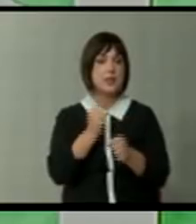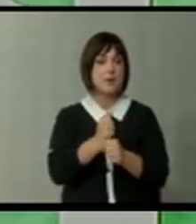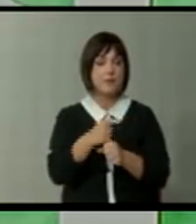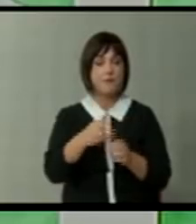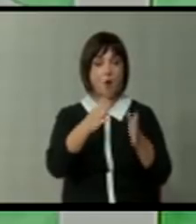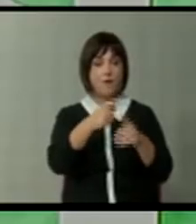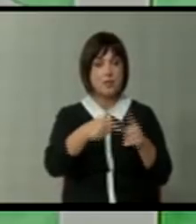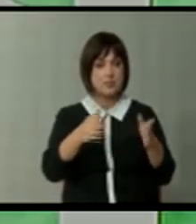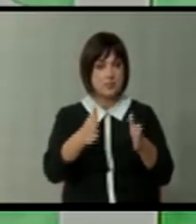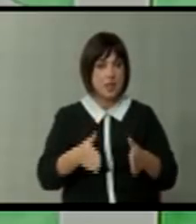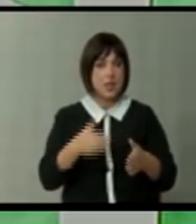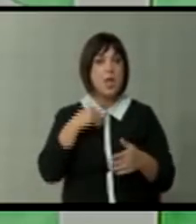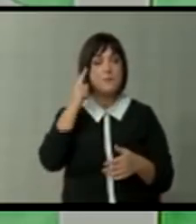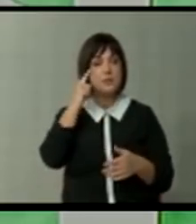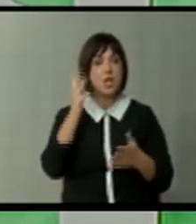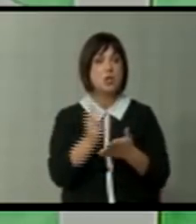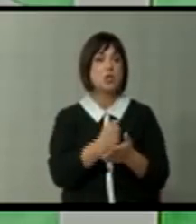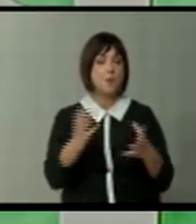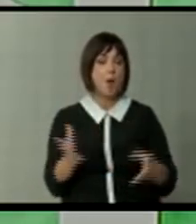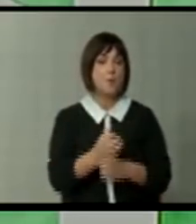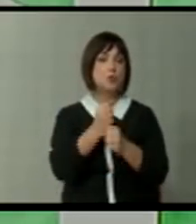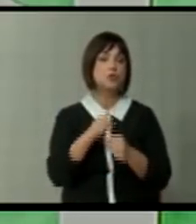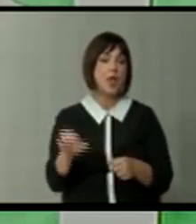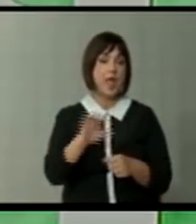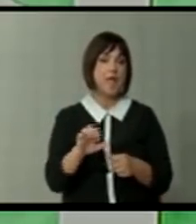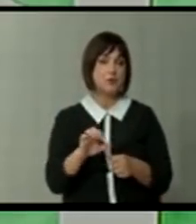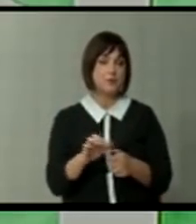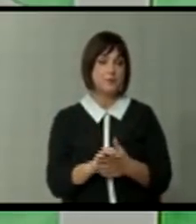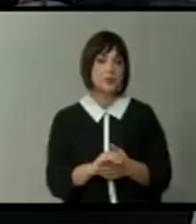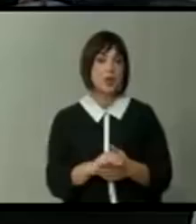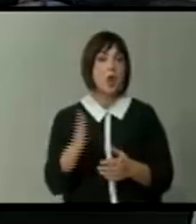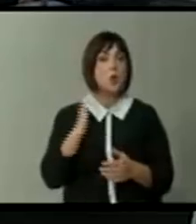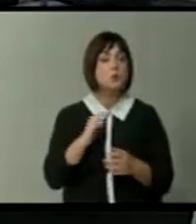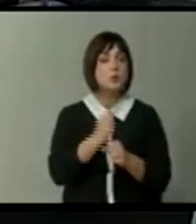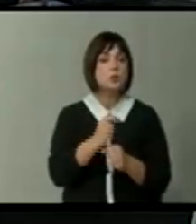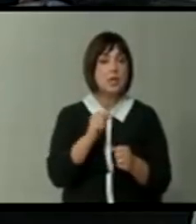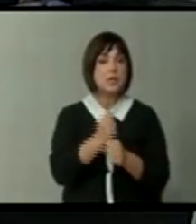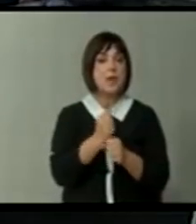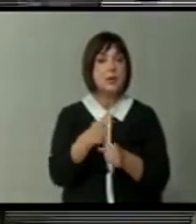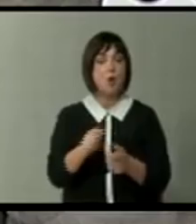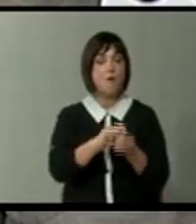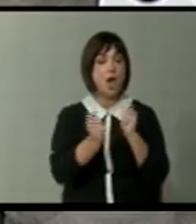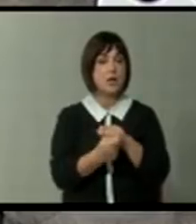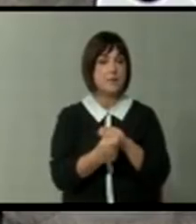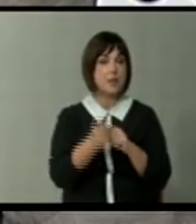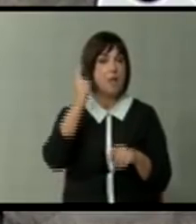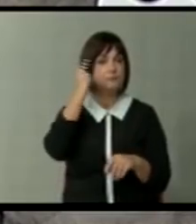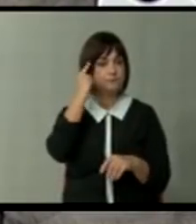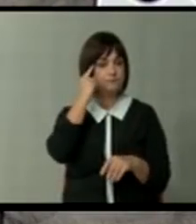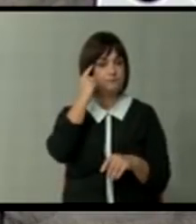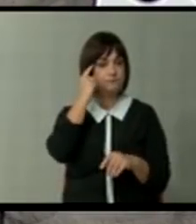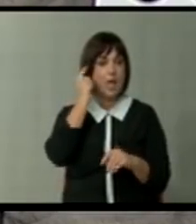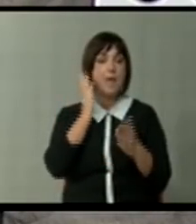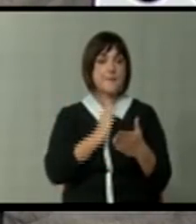поглавје. И мислам дека ќе добиеме поддрж код Европа токму за вакви промени. Ке направи ли тоа реформа на менталитетот?